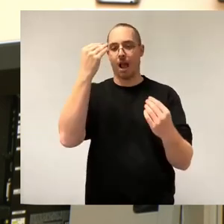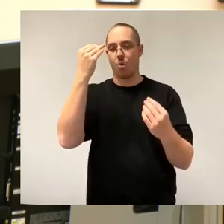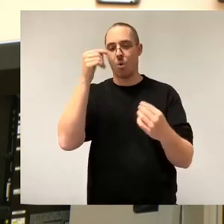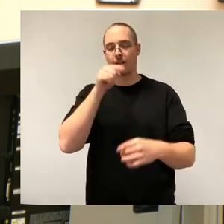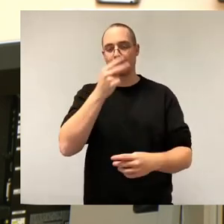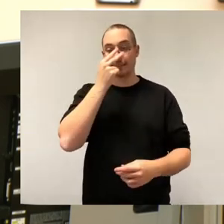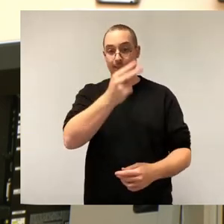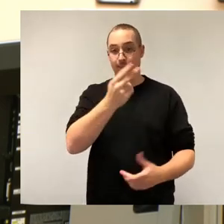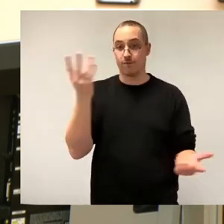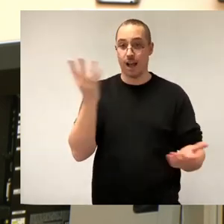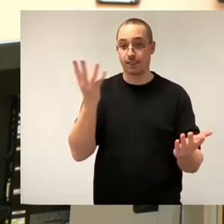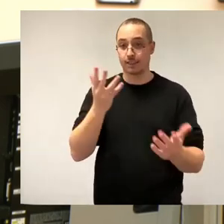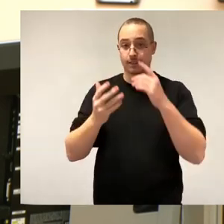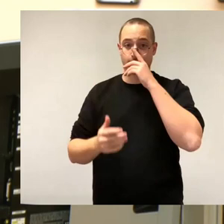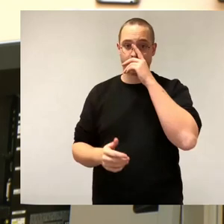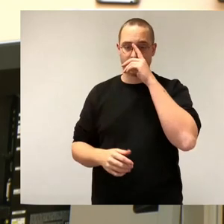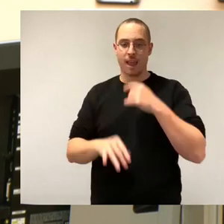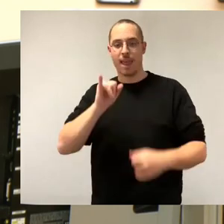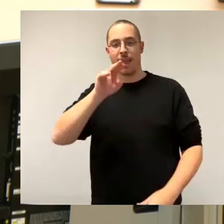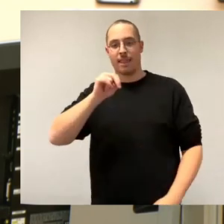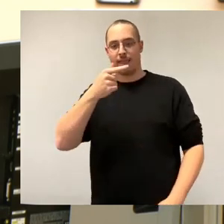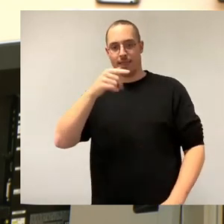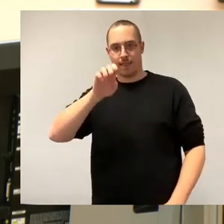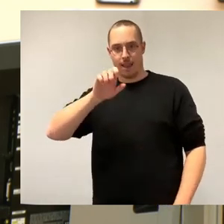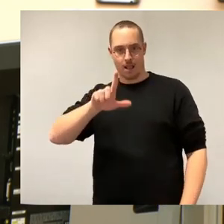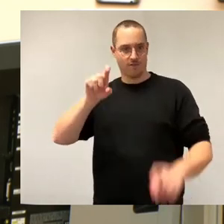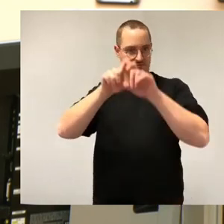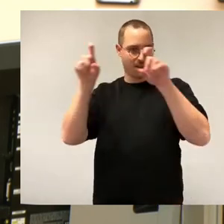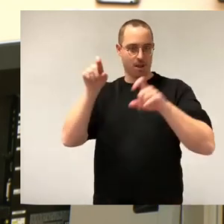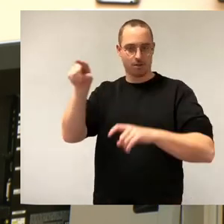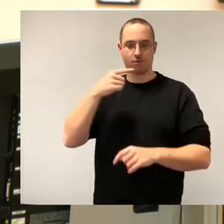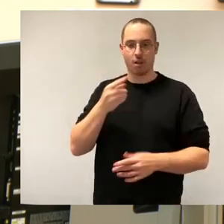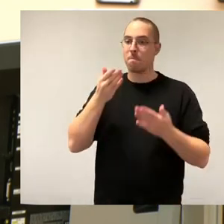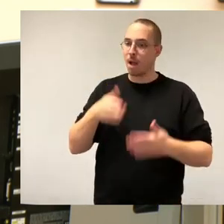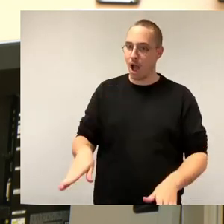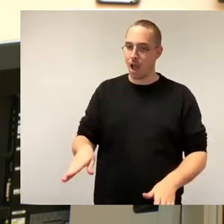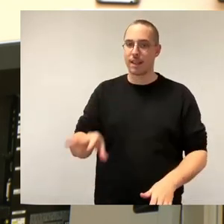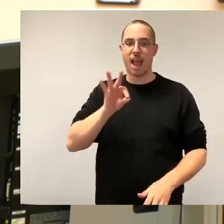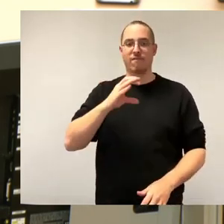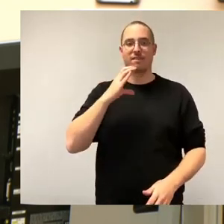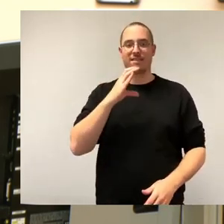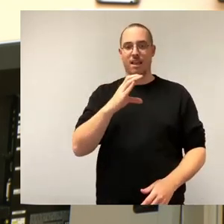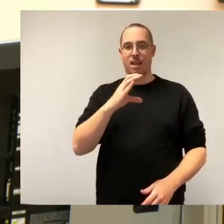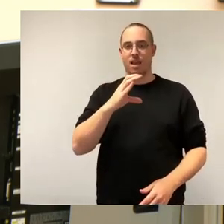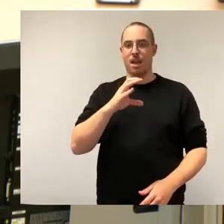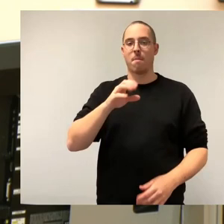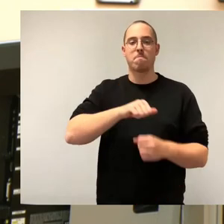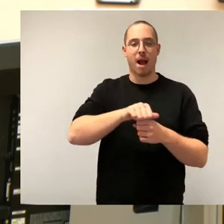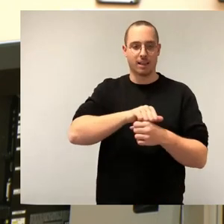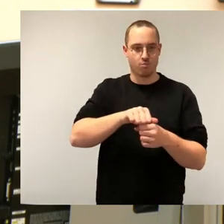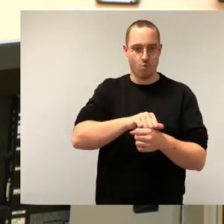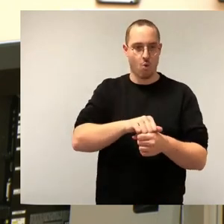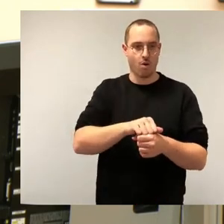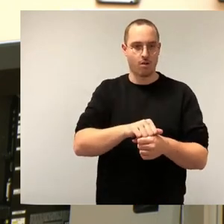dass Intel sich bereit erklärt, beim FC Magdeburg und SC Magdeburg im Handball einzusteigen